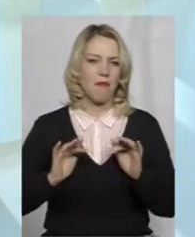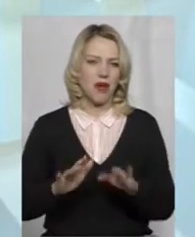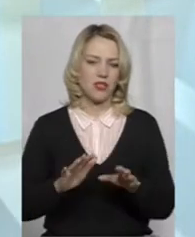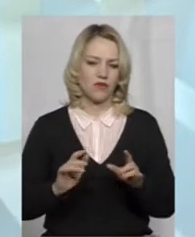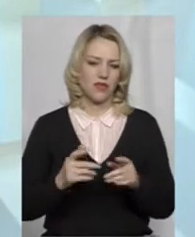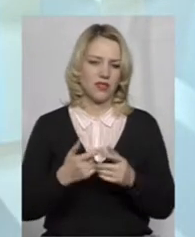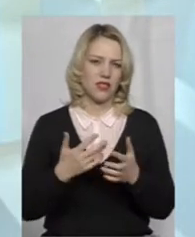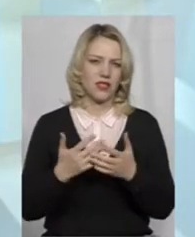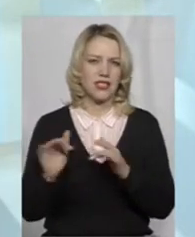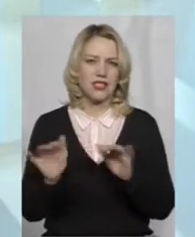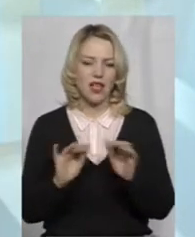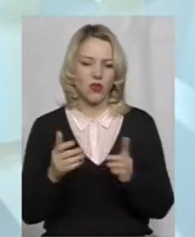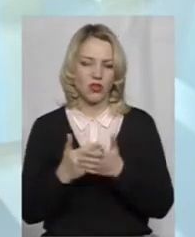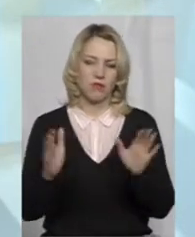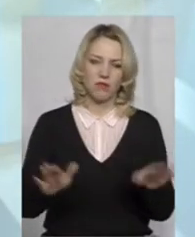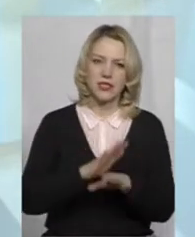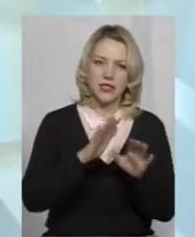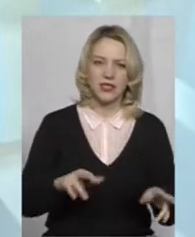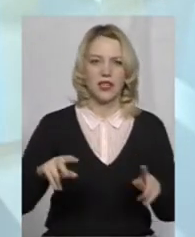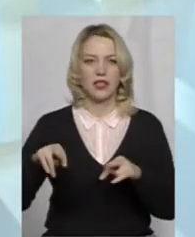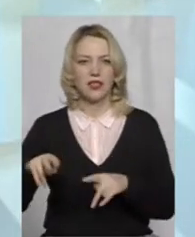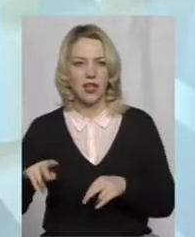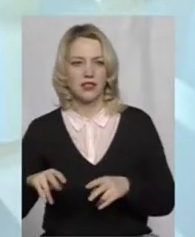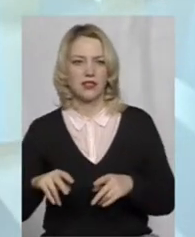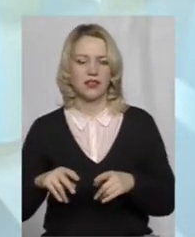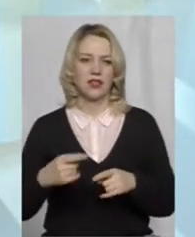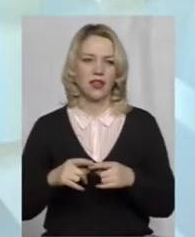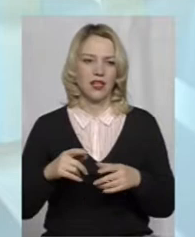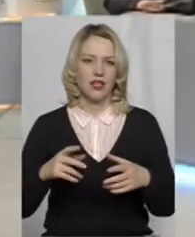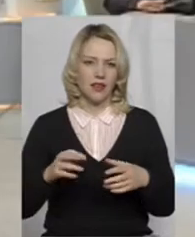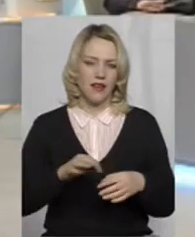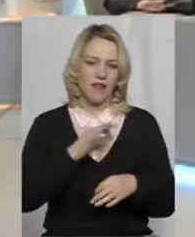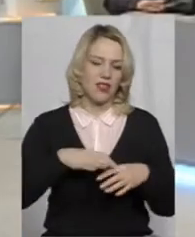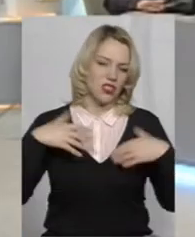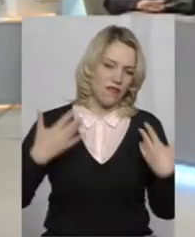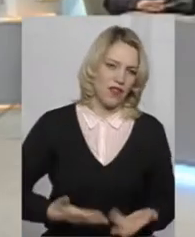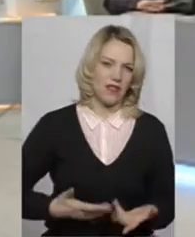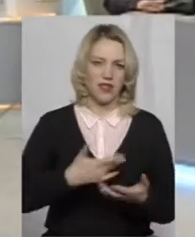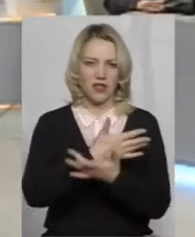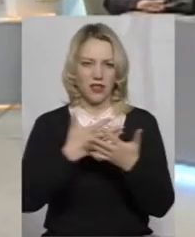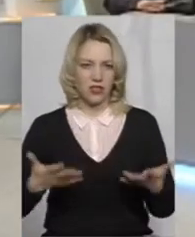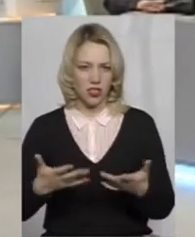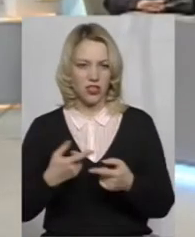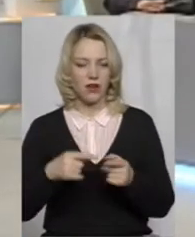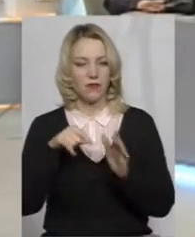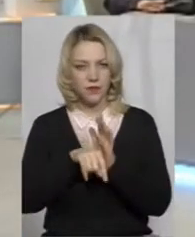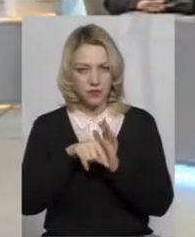Пісні, танці, шаровары, вишиванки та й тому подібне. Т.е.